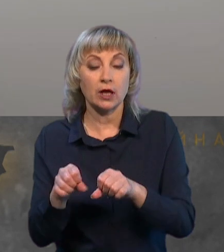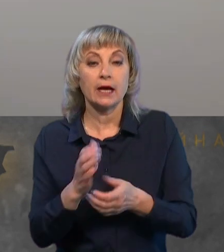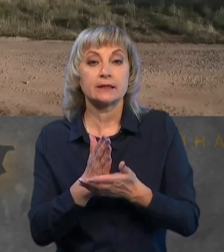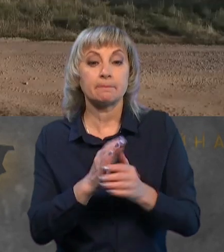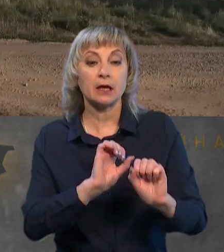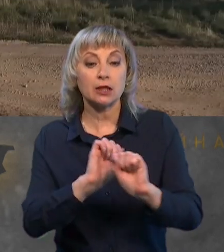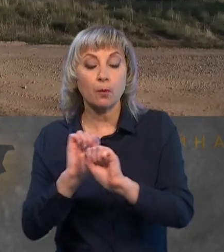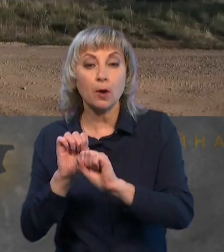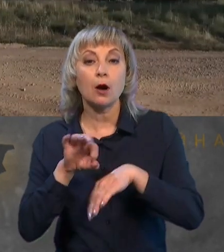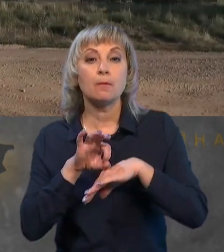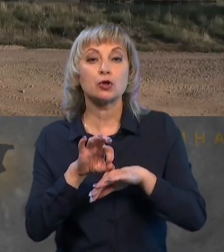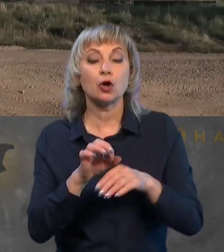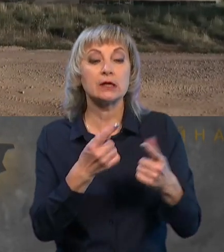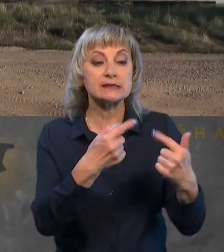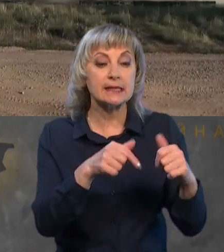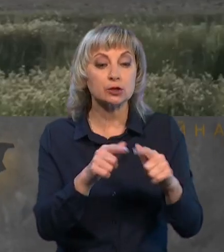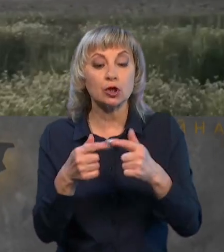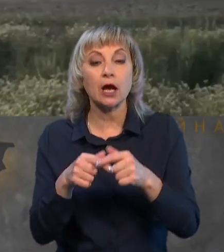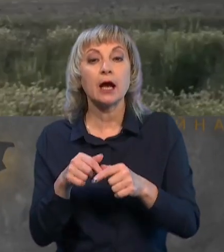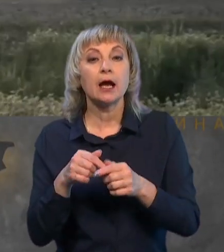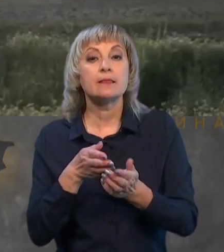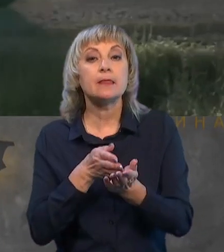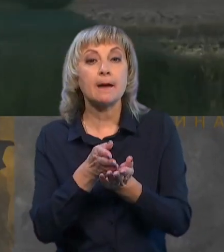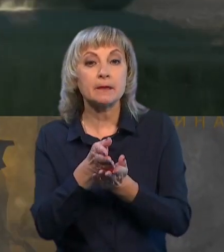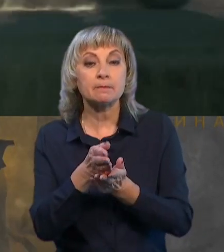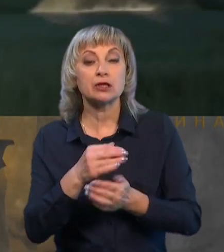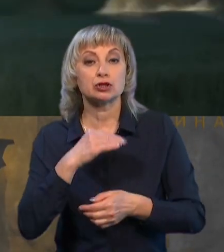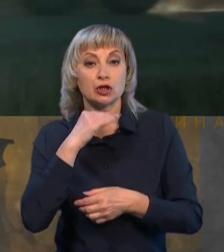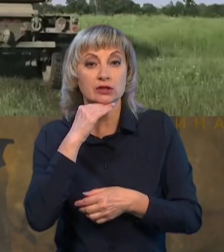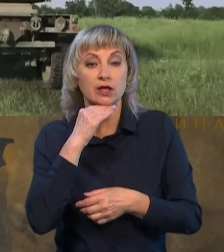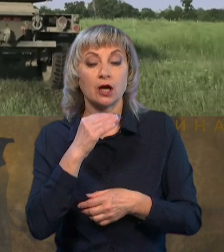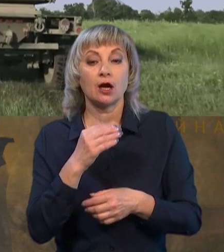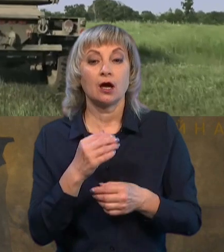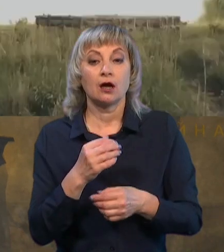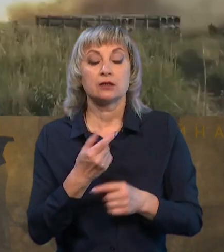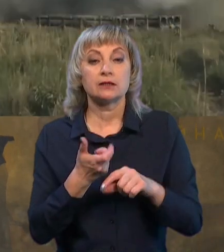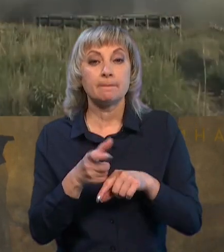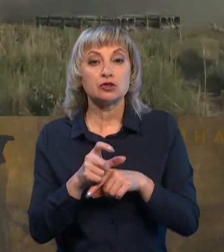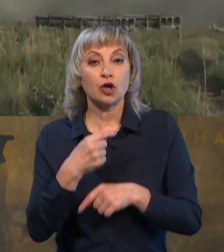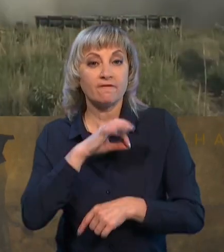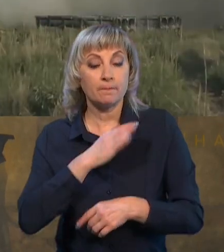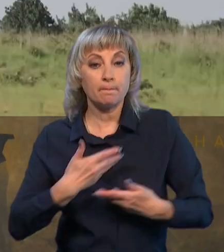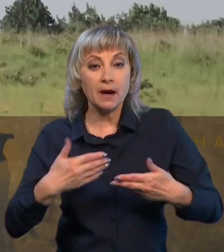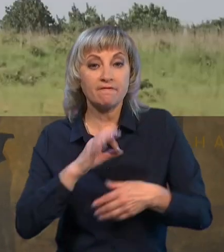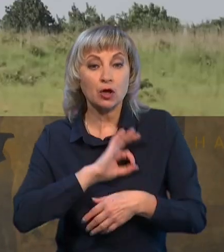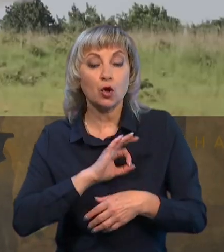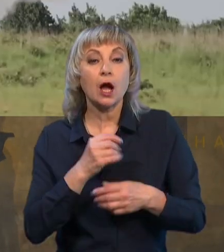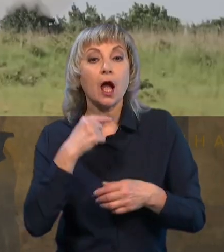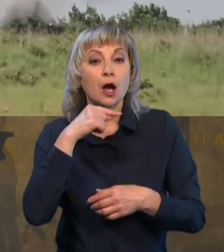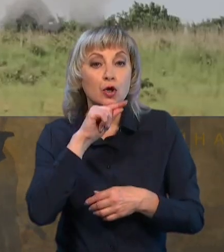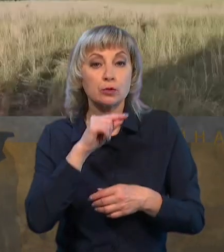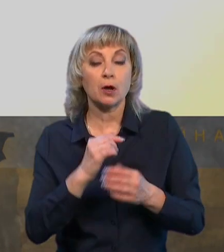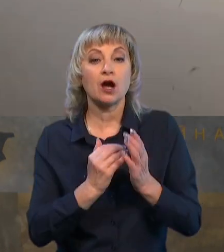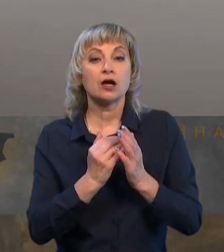оборону, проводити секторальні напрямки – це дійсно достатньо є. Ми, тим більше, використовуємо економно, високоточно. Тому